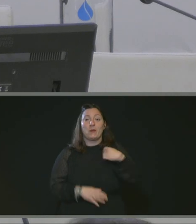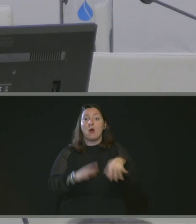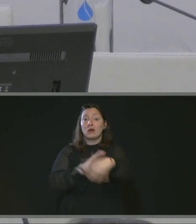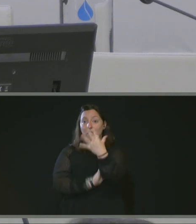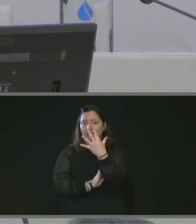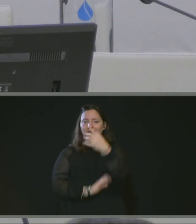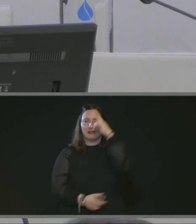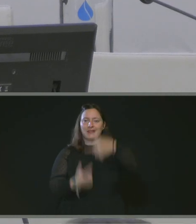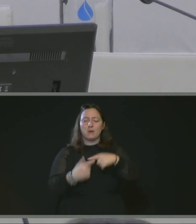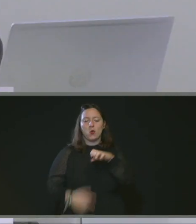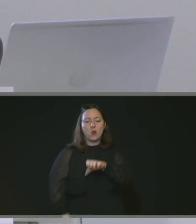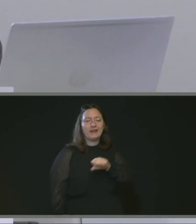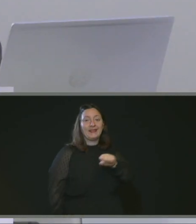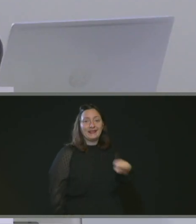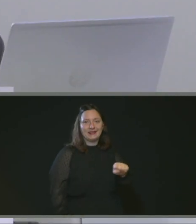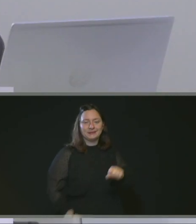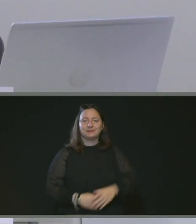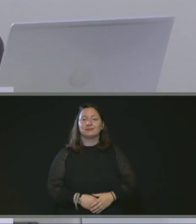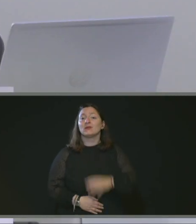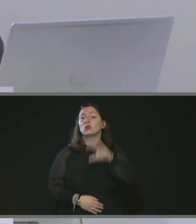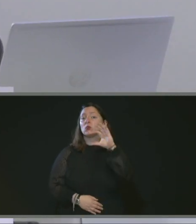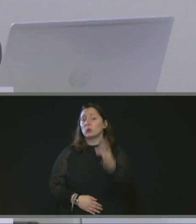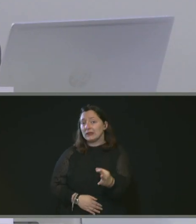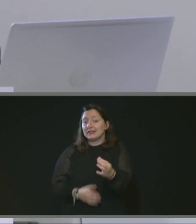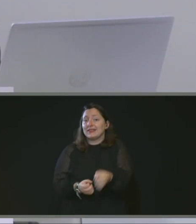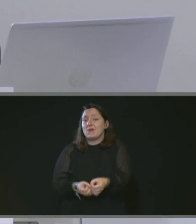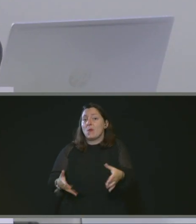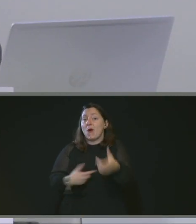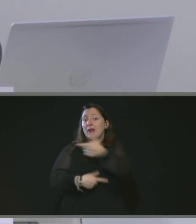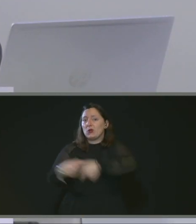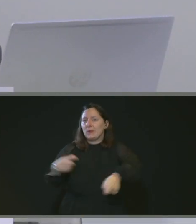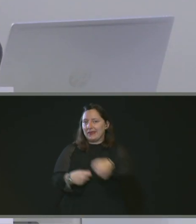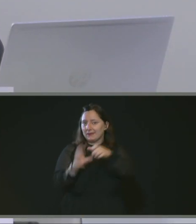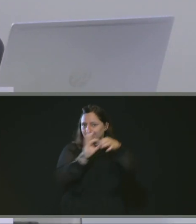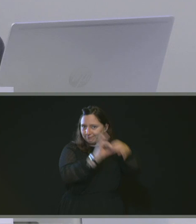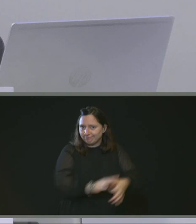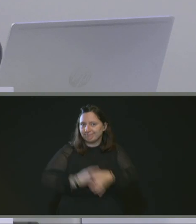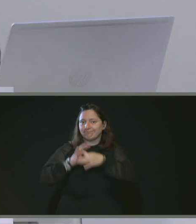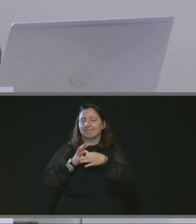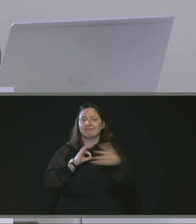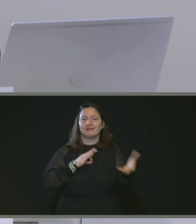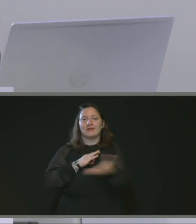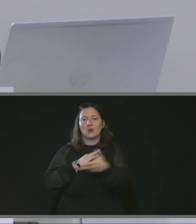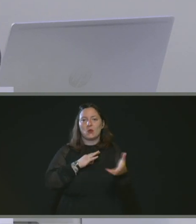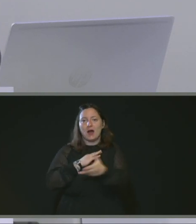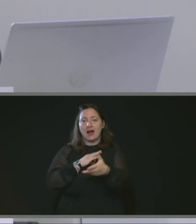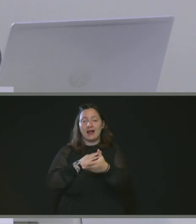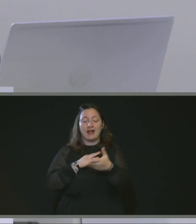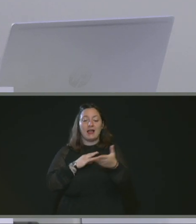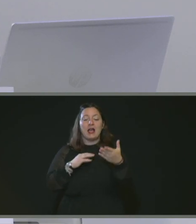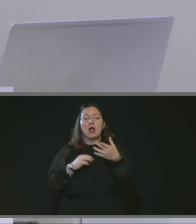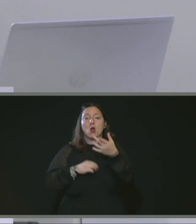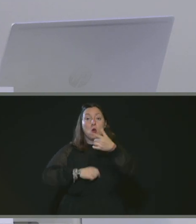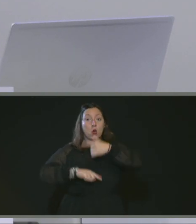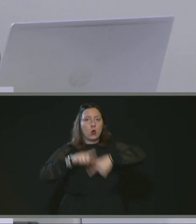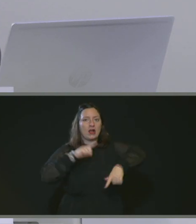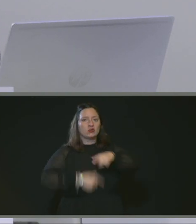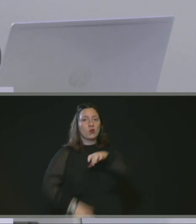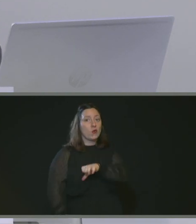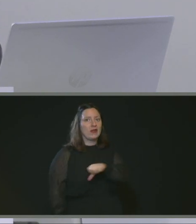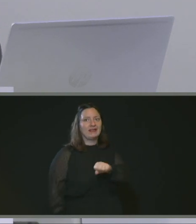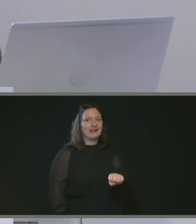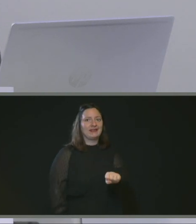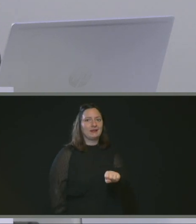Économie sociale et solidaire. Effectivement, revient sur le développement économique, cette fois-ci avec la dynamique location ESS pour Envie